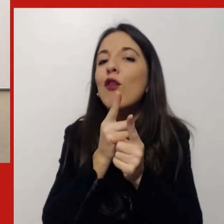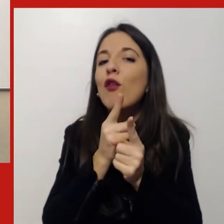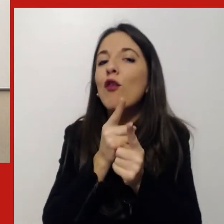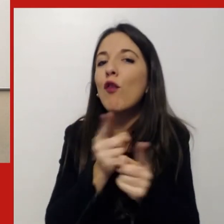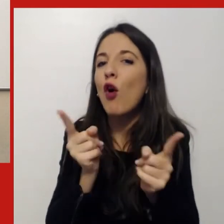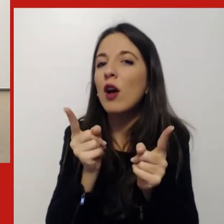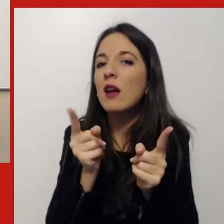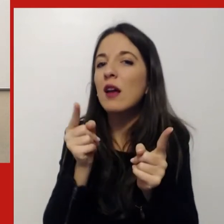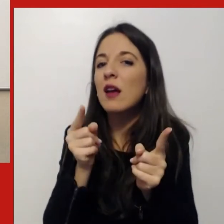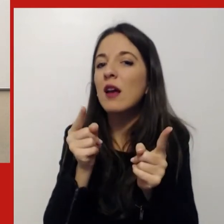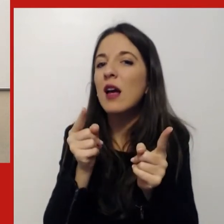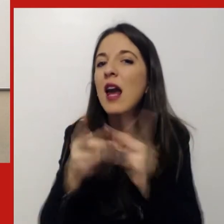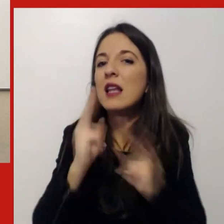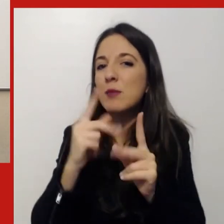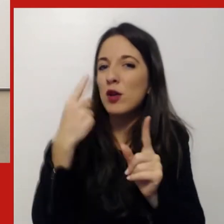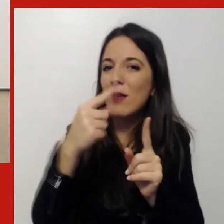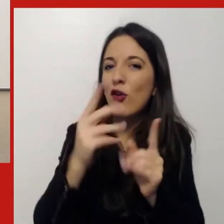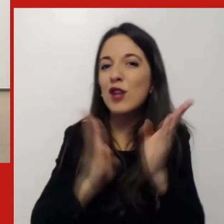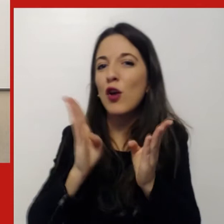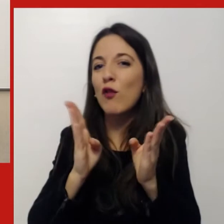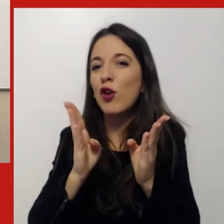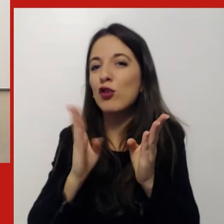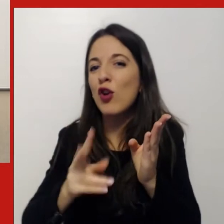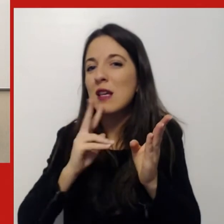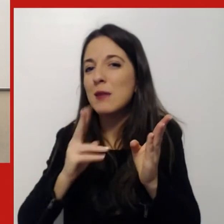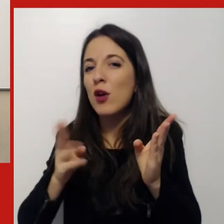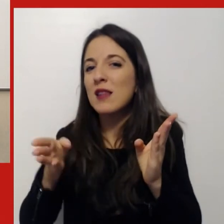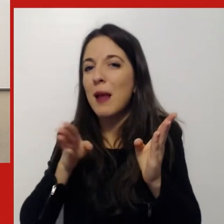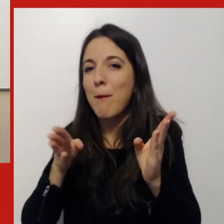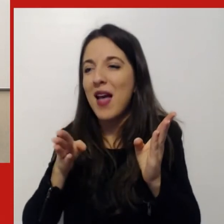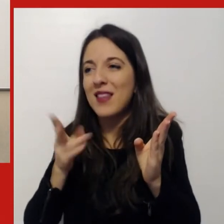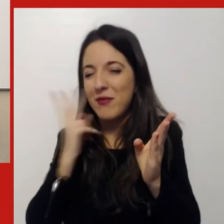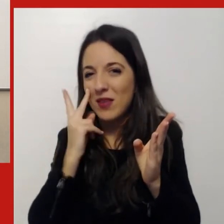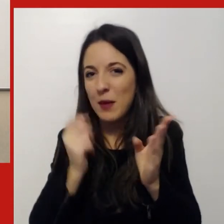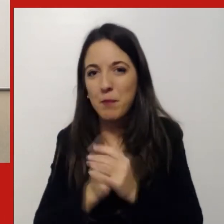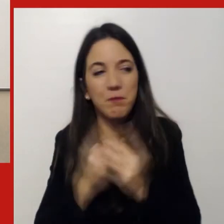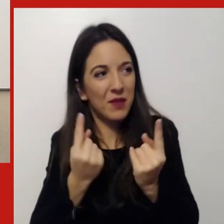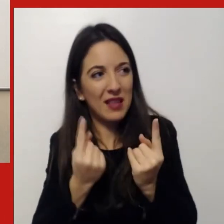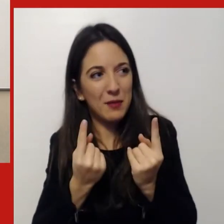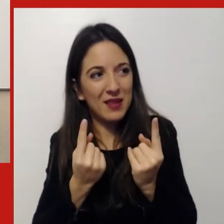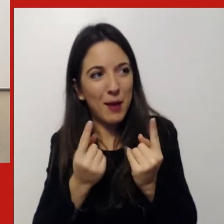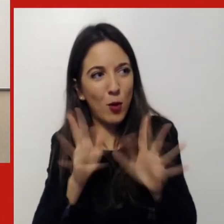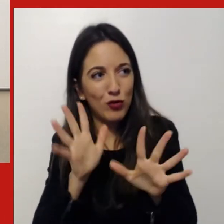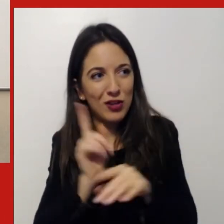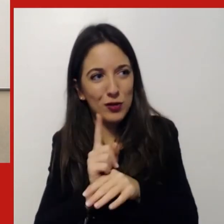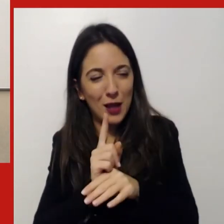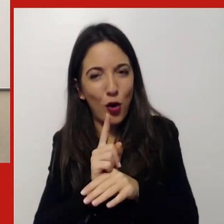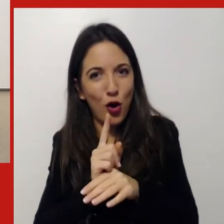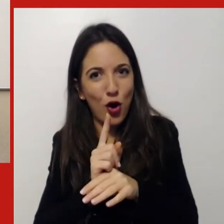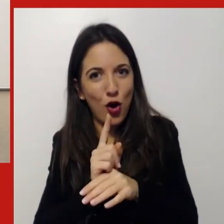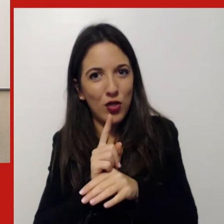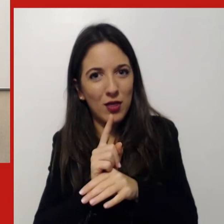percepite. Magari aspettiamo ancora 10 secondi per raccogliere le risposte. Ok, ci dicono che sono pronte, quindi magari